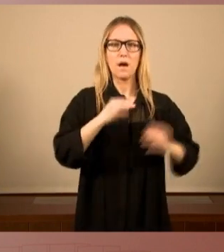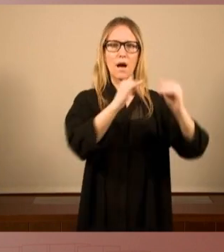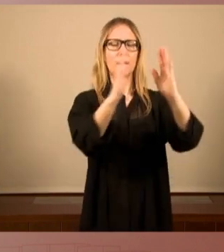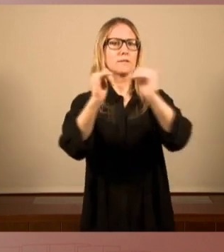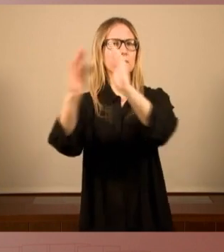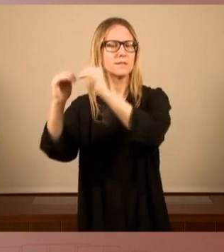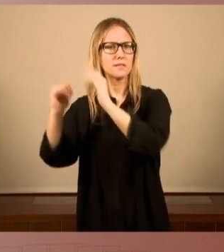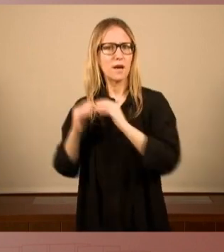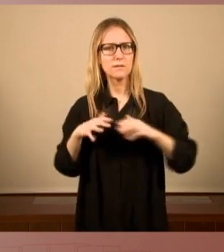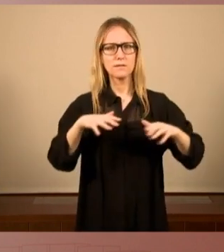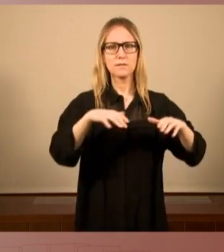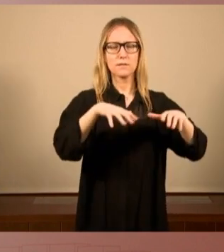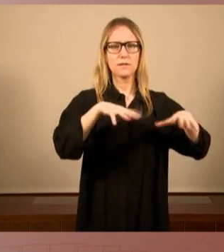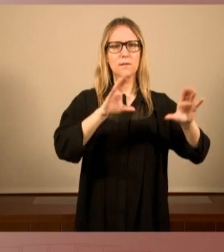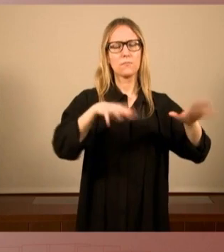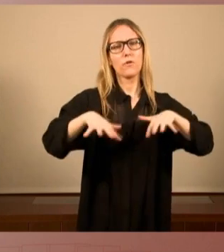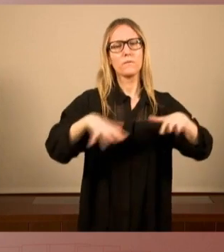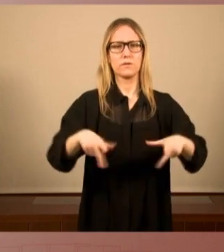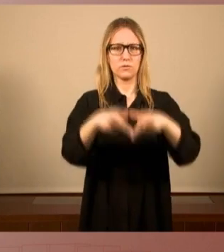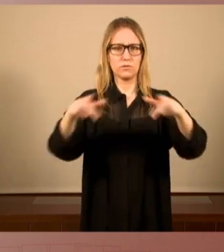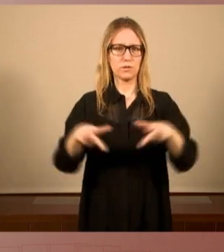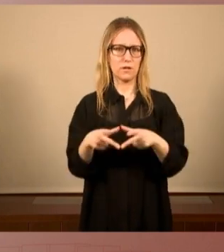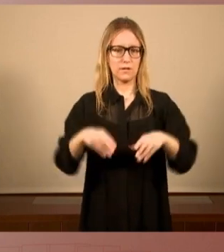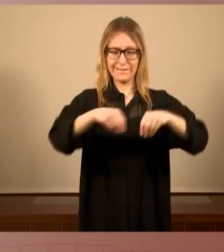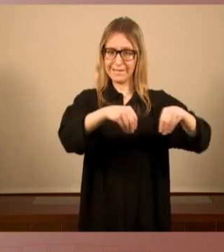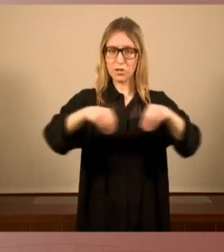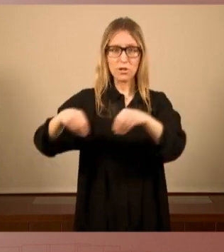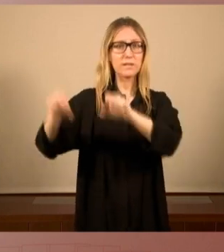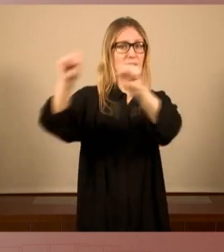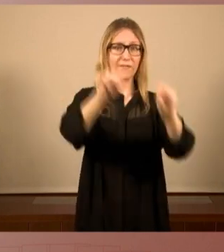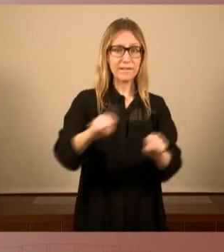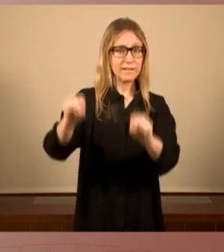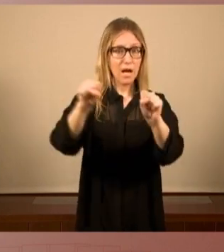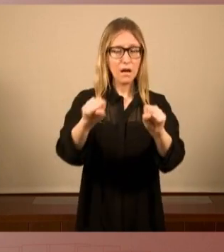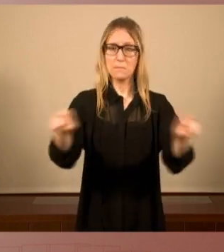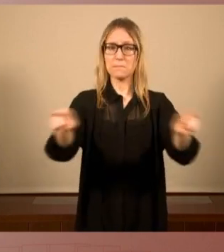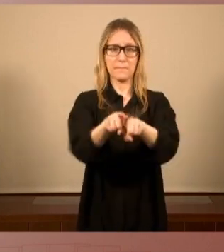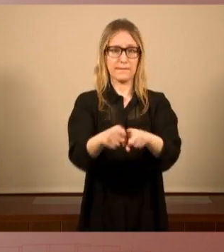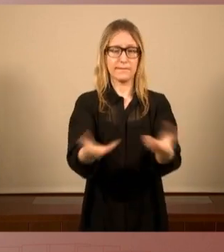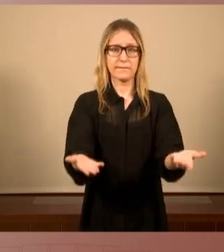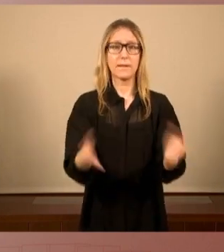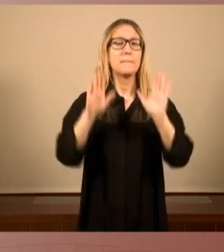moltíssims moviments socials. La defensa del territori igual, però important,